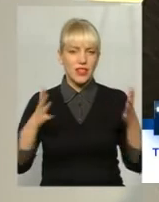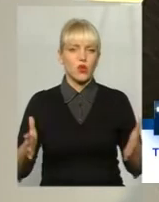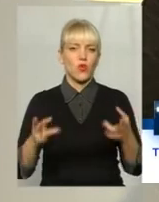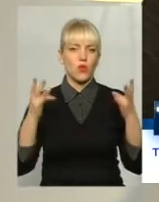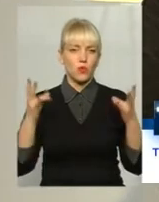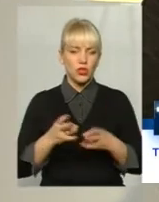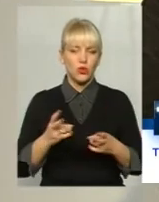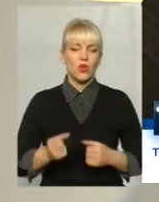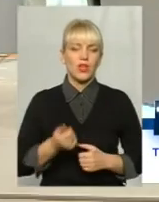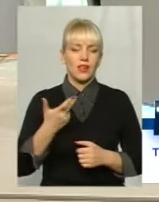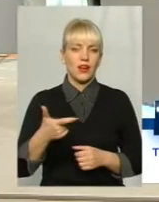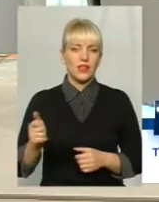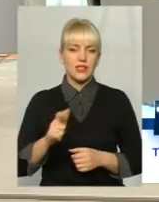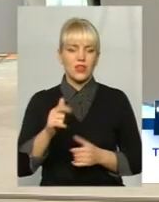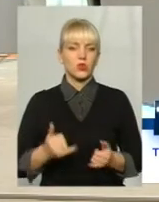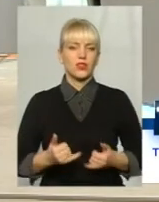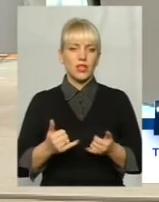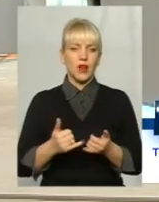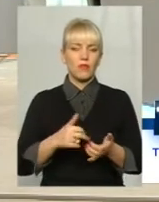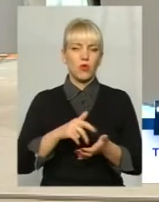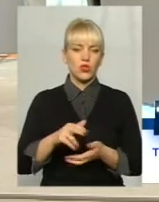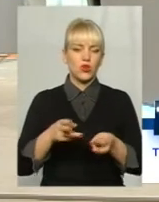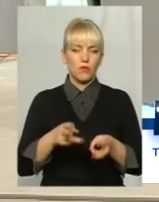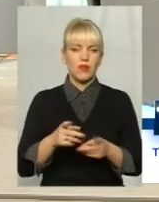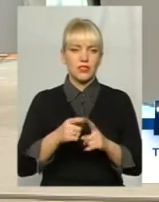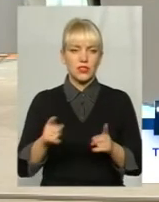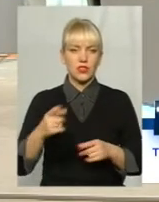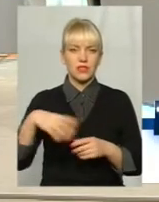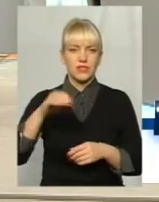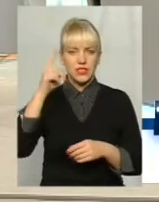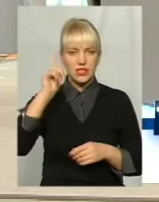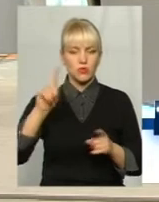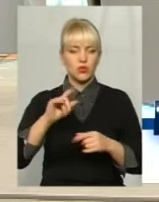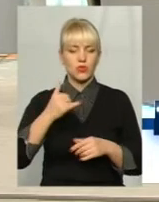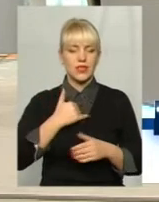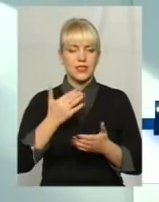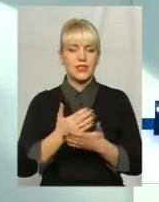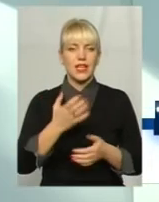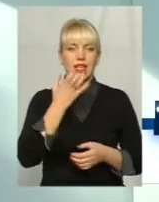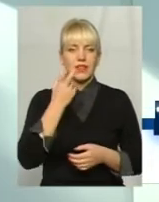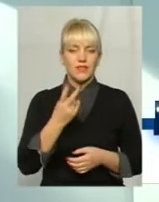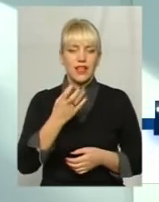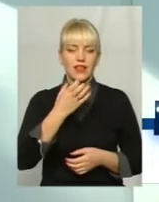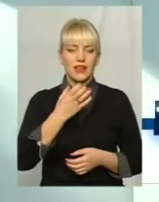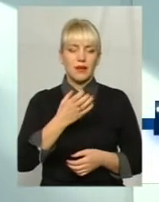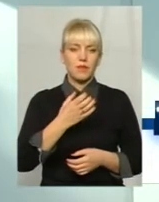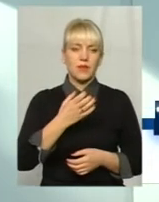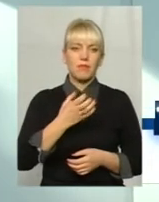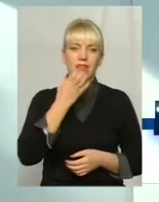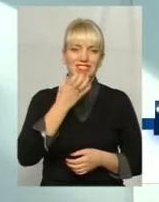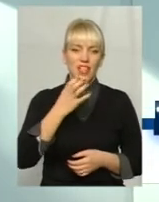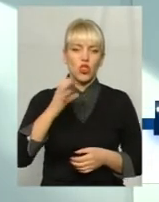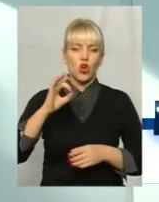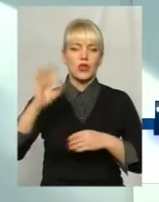прохождення опального сезону. І в нас в місті є два, всі знають, два комунальних теплопостачальних, підприємства теплокомунер, південно-західні теплові